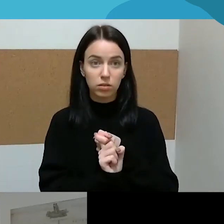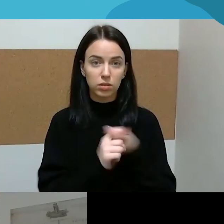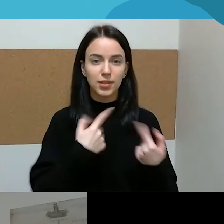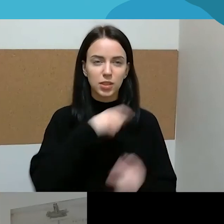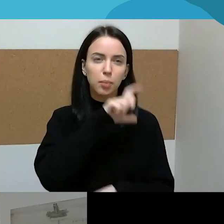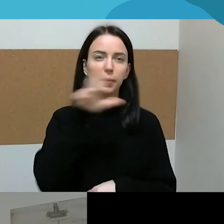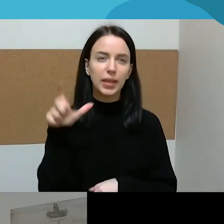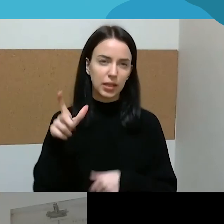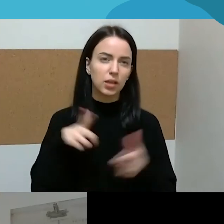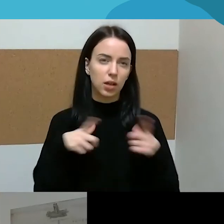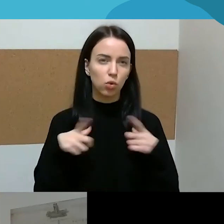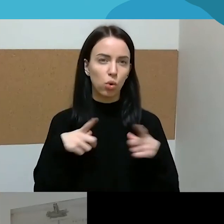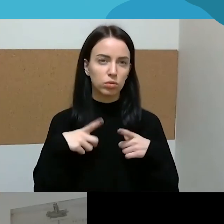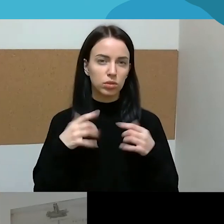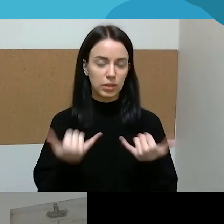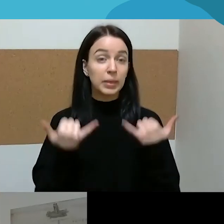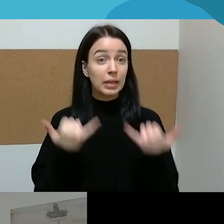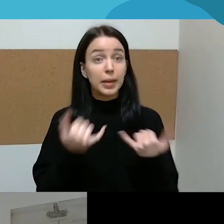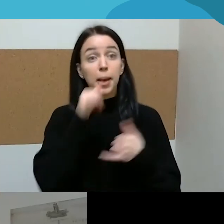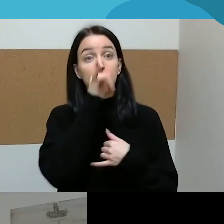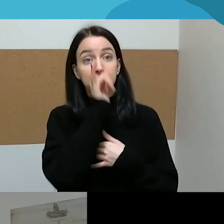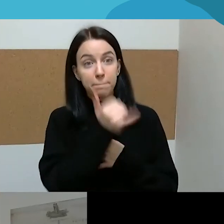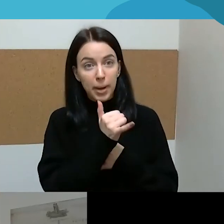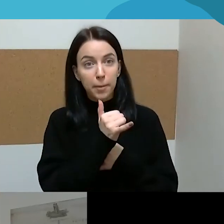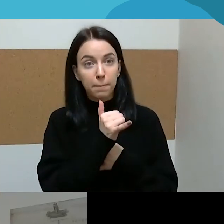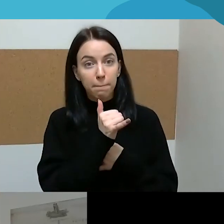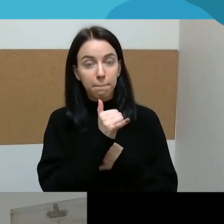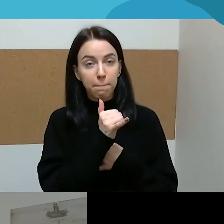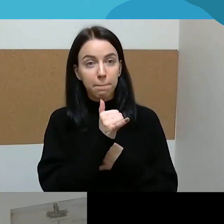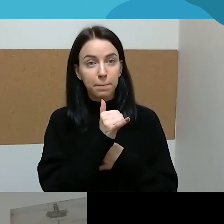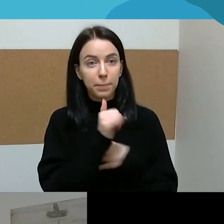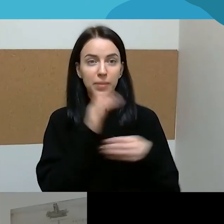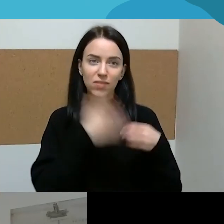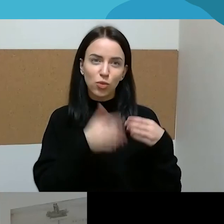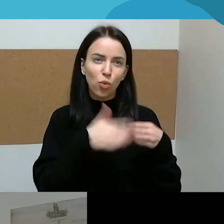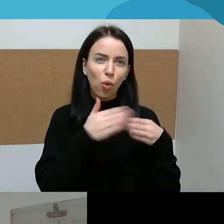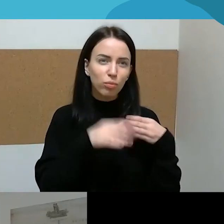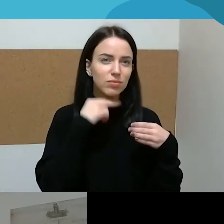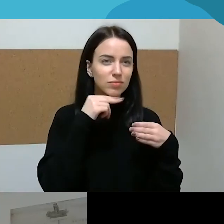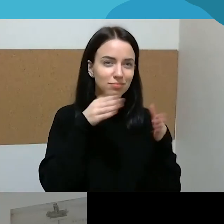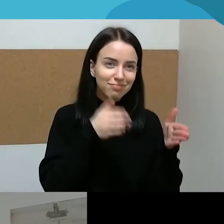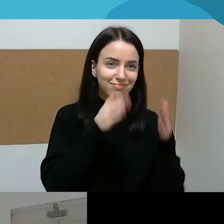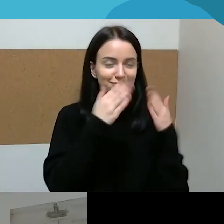atostogas ir kol kas bandau koncentruotis į tą kopūstą ir į eglutę.